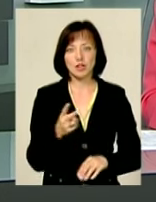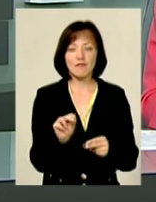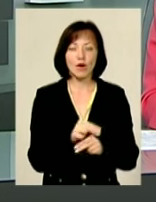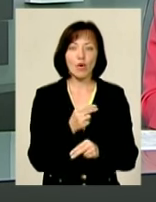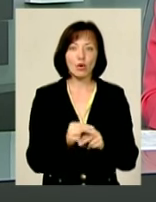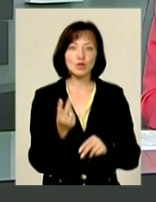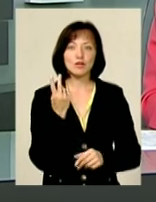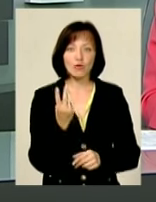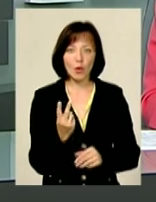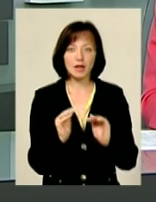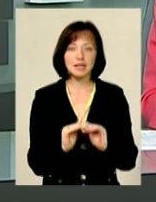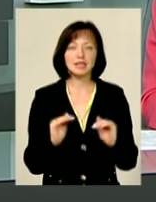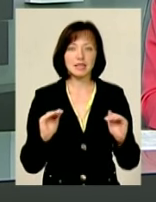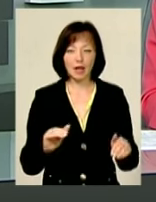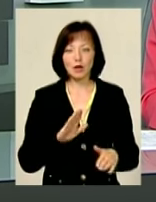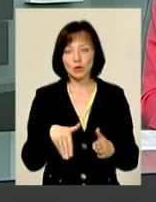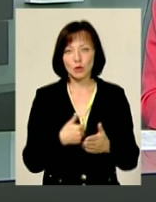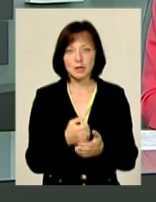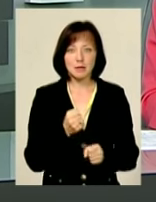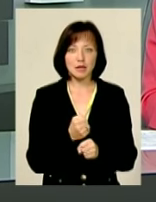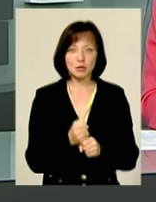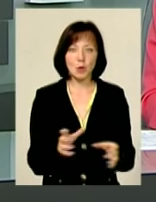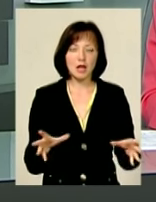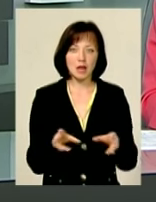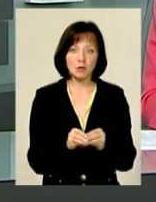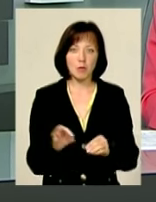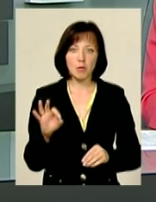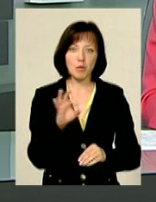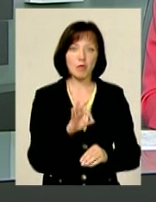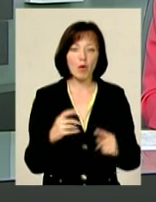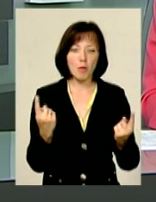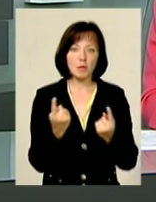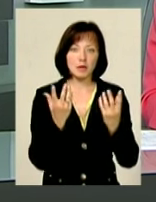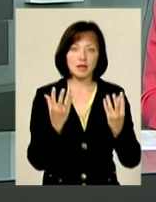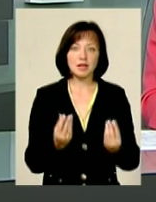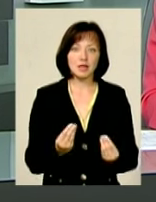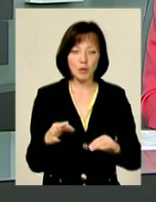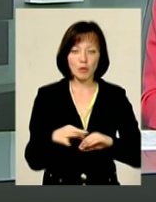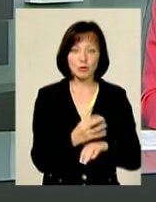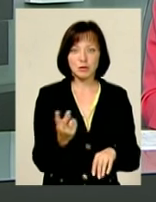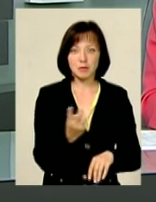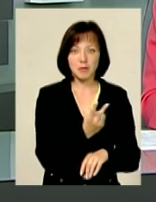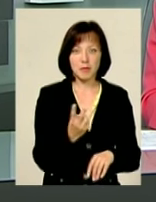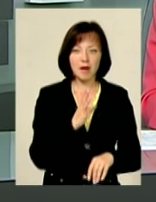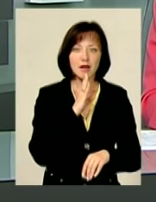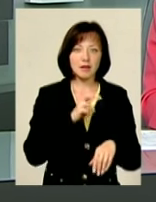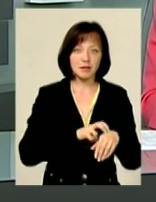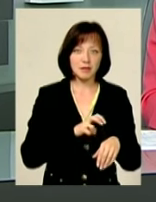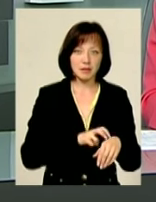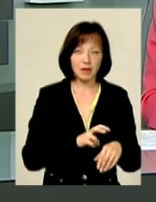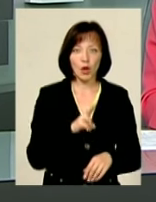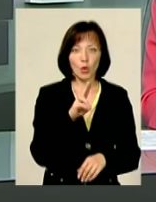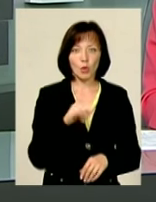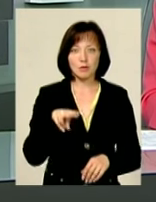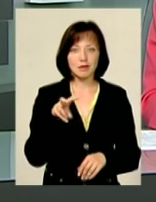виховують вже двох дітей та досі працюють разом. Про будні подружні пари – акушерів-гінекологів В'ячеслава та Олесі